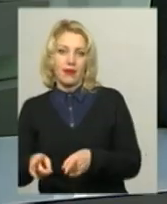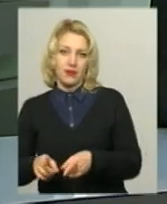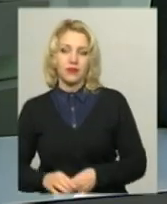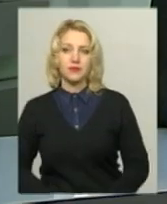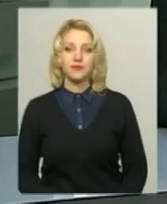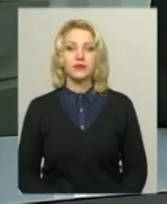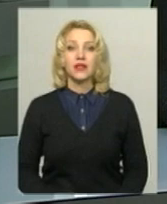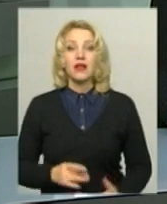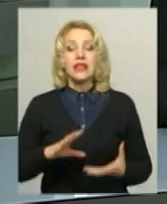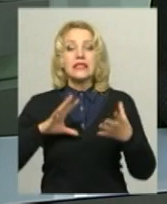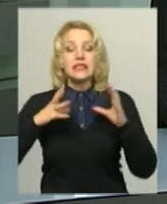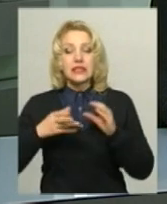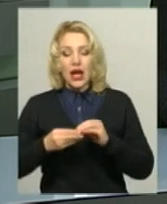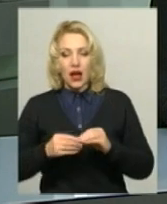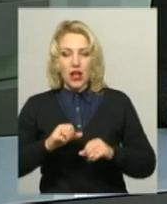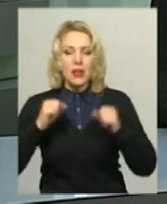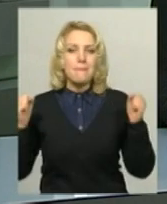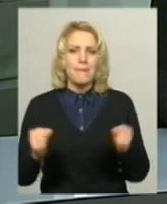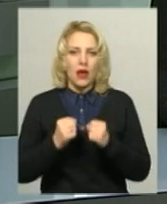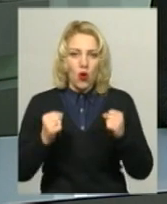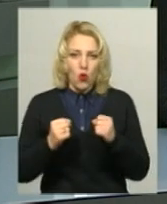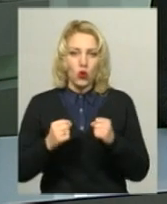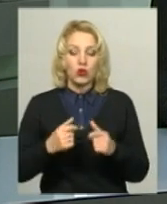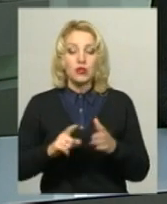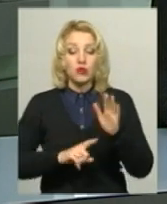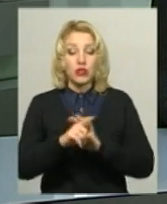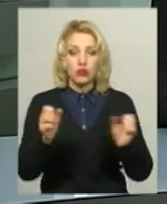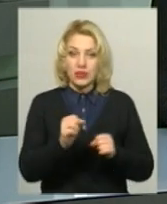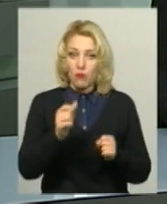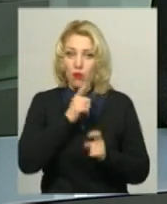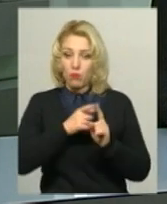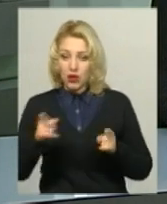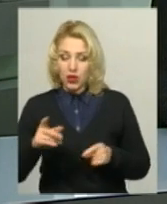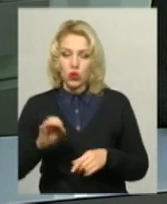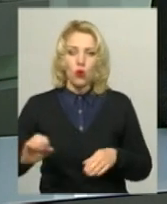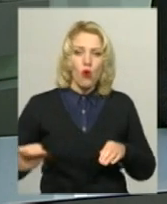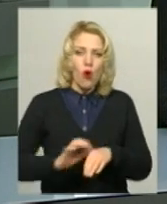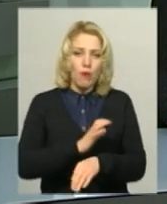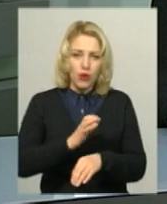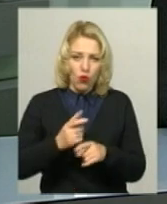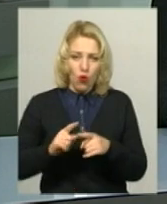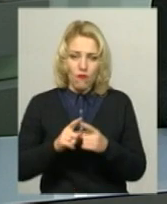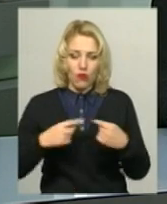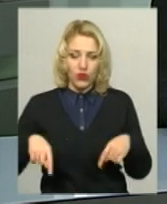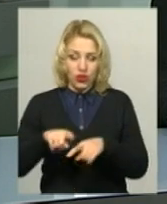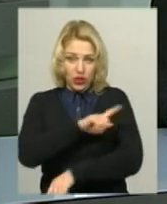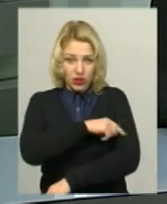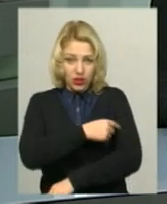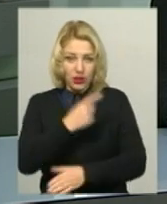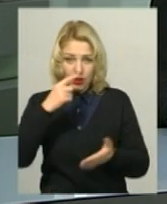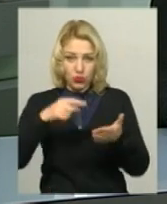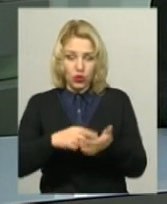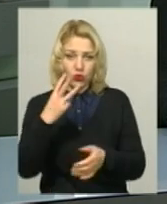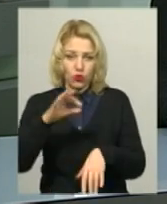Із загальним переохолодженням спочатку з зимового періоду до опікового відділення потрапило троє хворих. Про це повідомив завідувачий